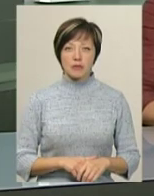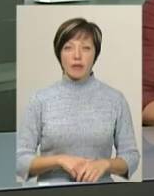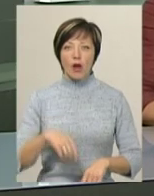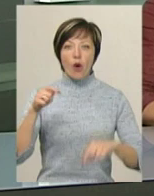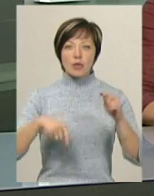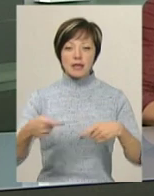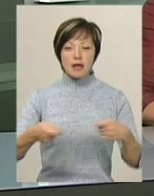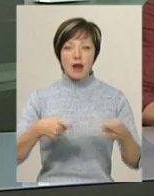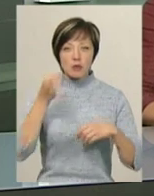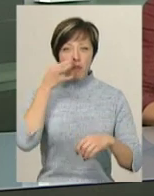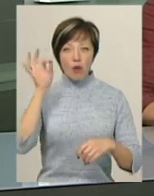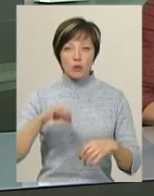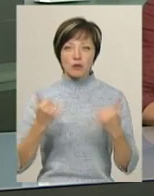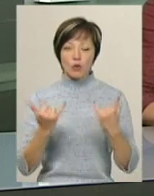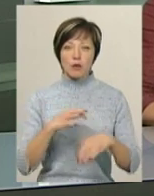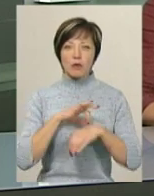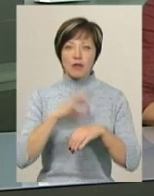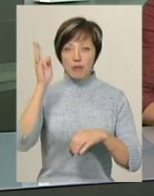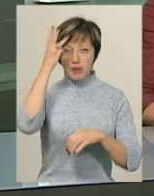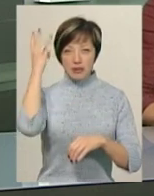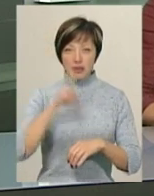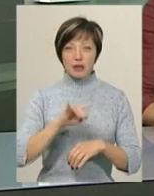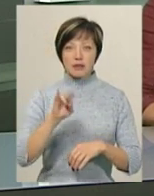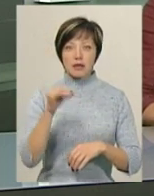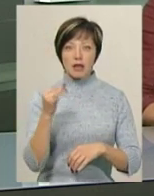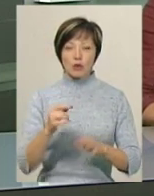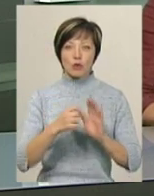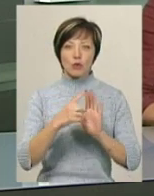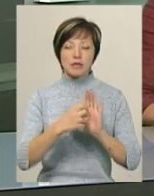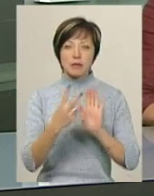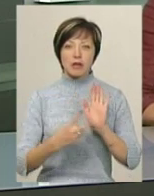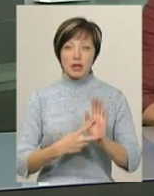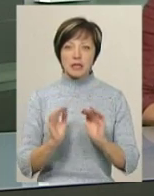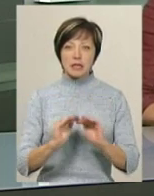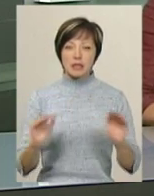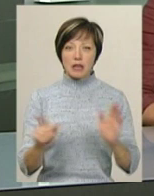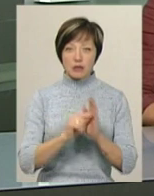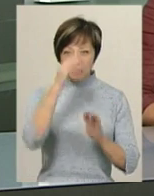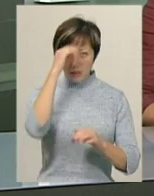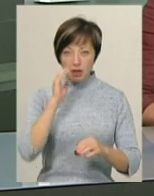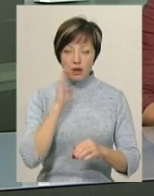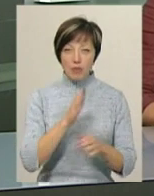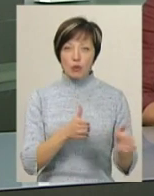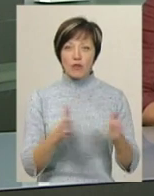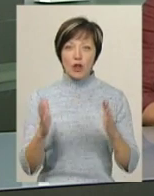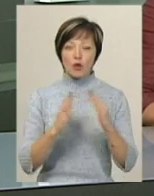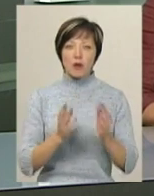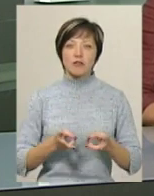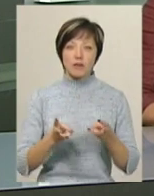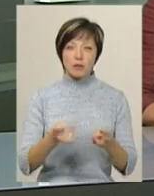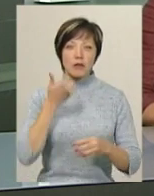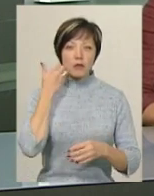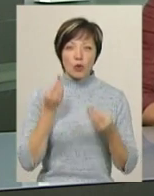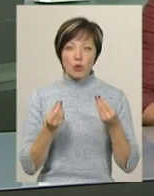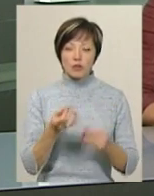Осінній ярмарок смаколиків сьогодні провели в Хмельницькому ліцеї номер 17. Школярі разом з батьками готували домашню випічку. Виручені